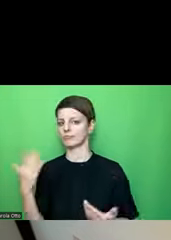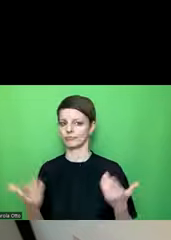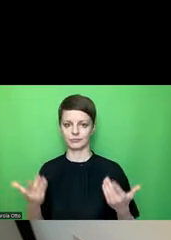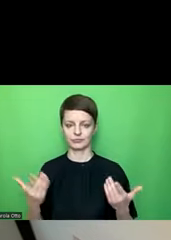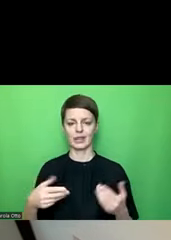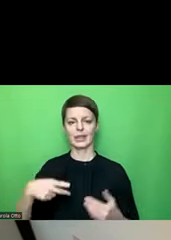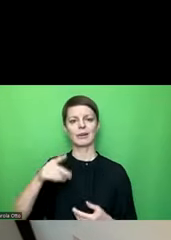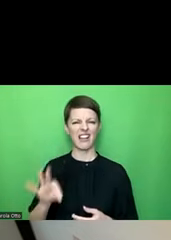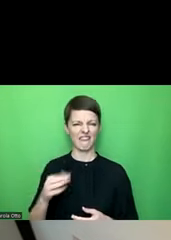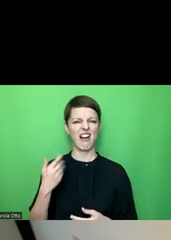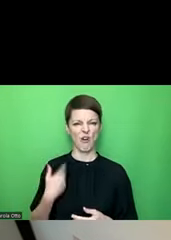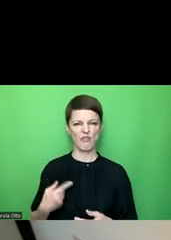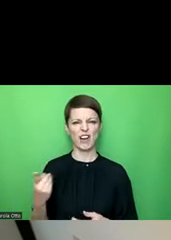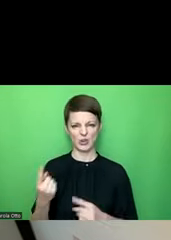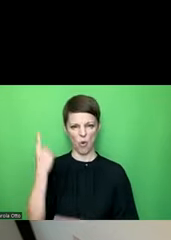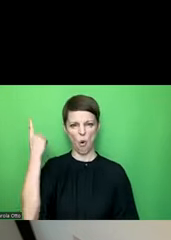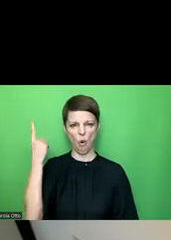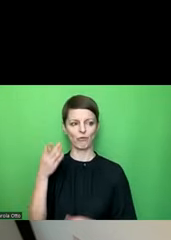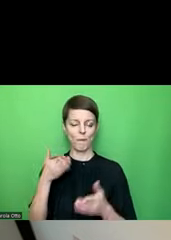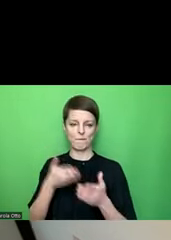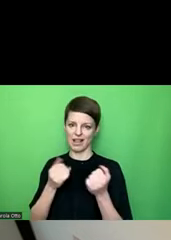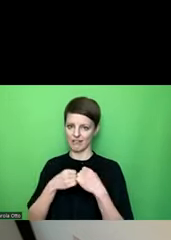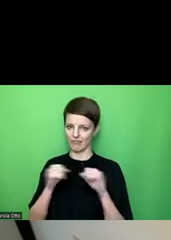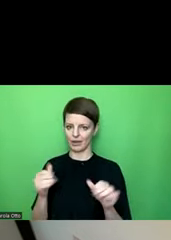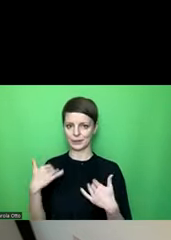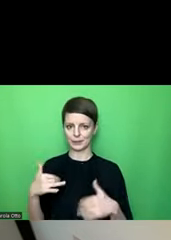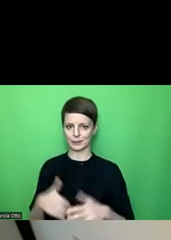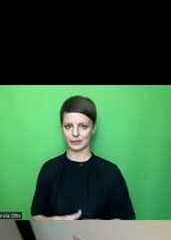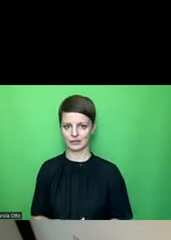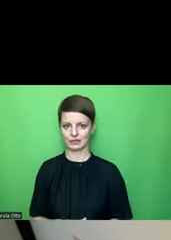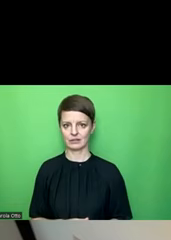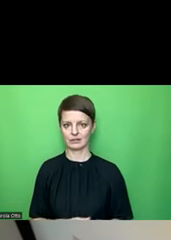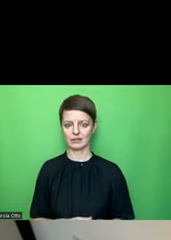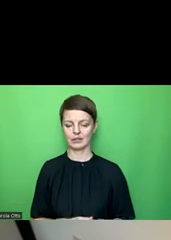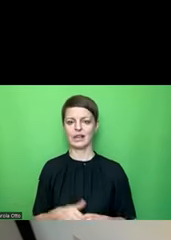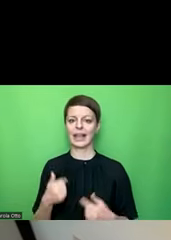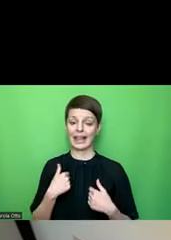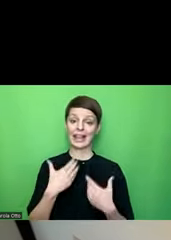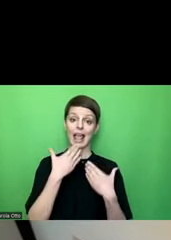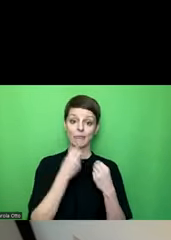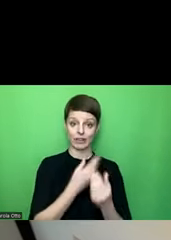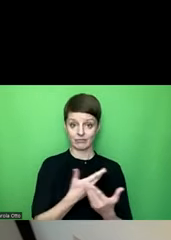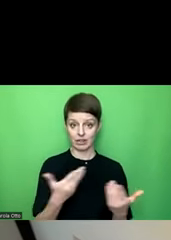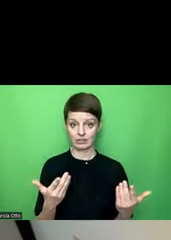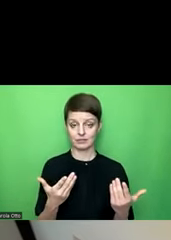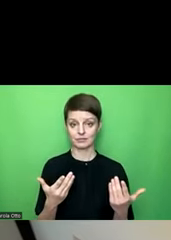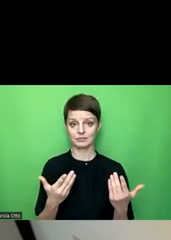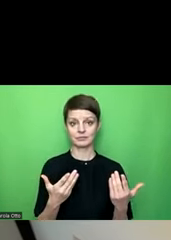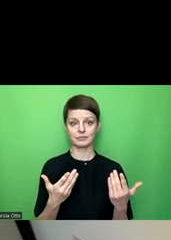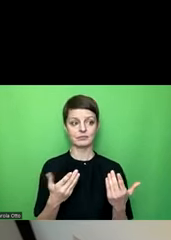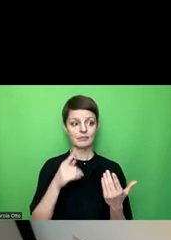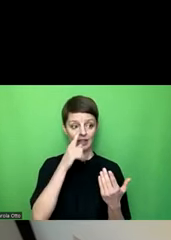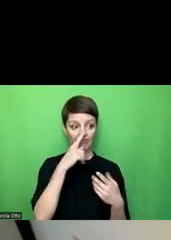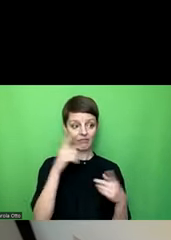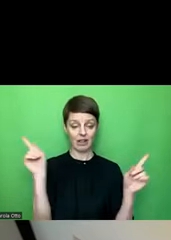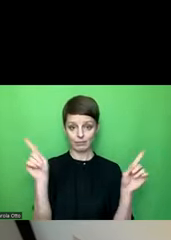PDF ist sehr aufwendig zu erstellen, wenn es barrierefrei sein soll. Deswegen empfehle ich, wenn es passt,